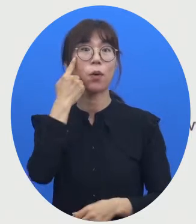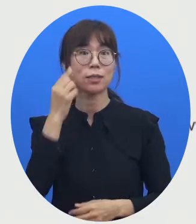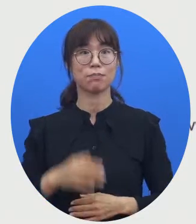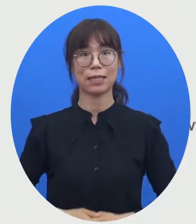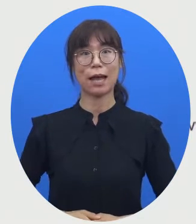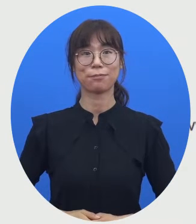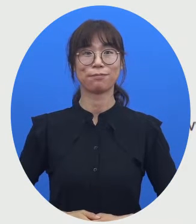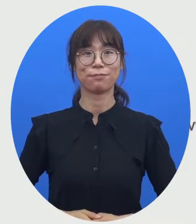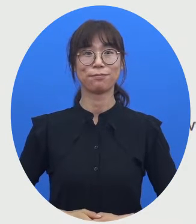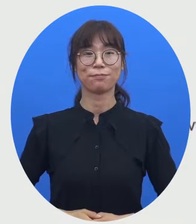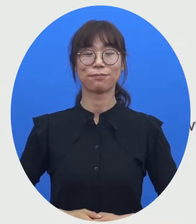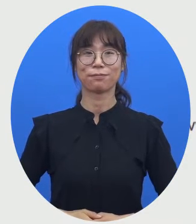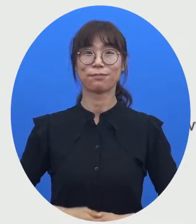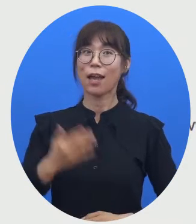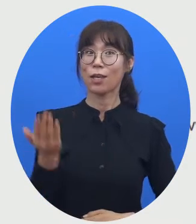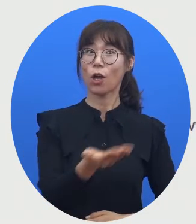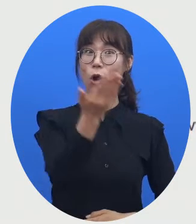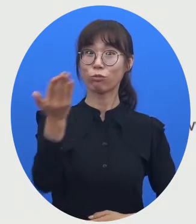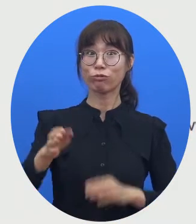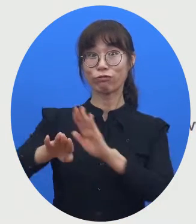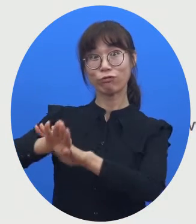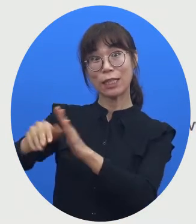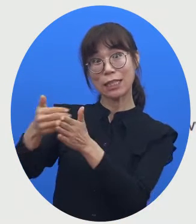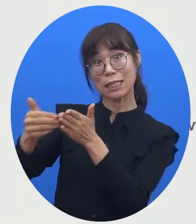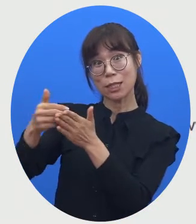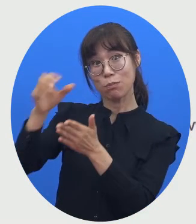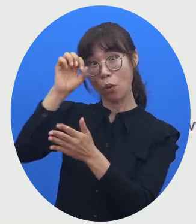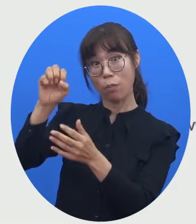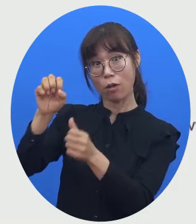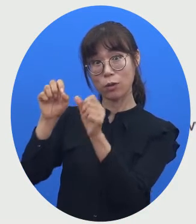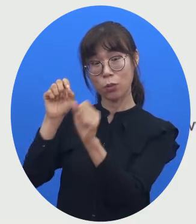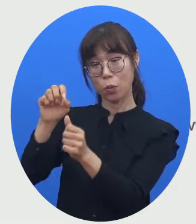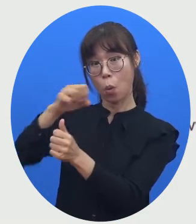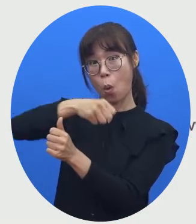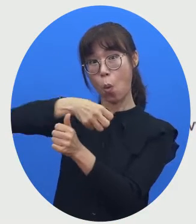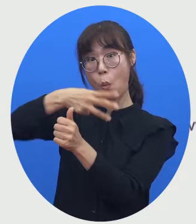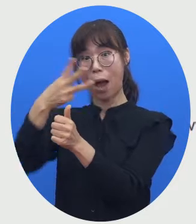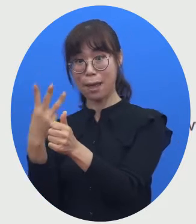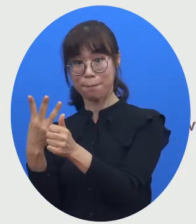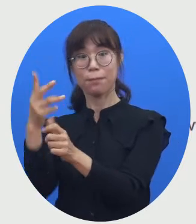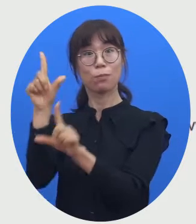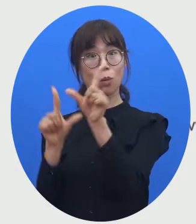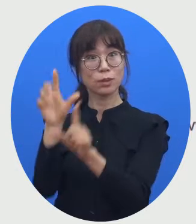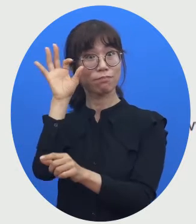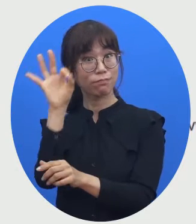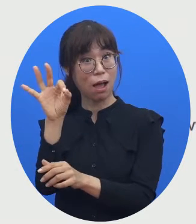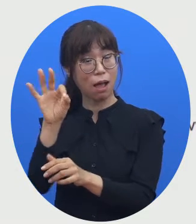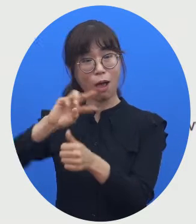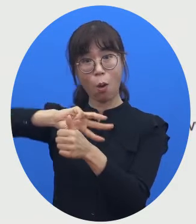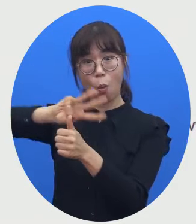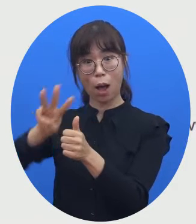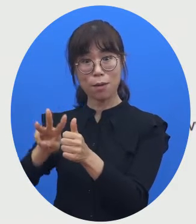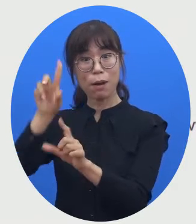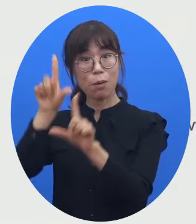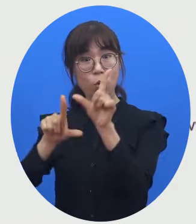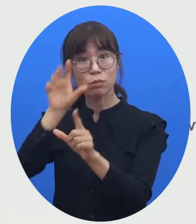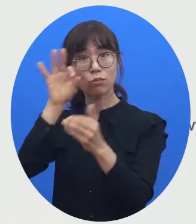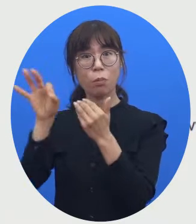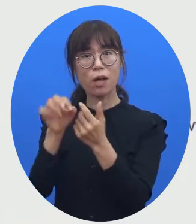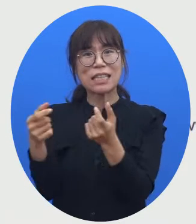여러분들 왼쪽 그림에 보시면 어떤 모양인지 아시겠죠? 바로 근거리 무선통신에